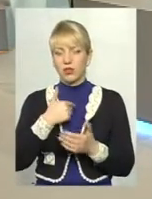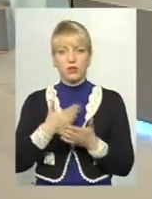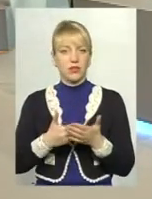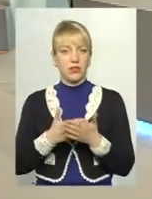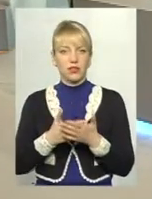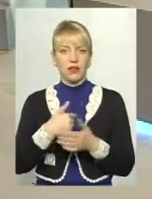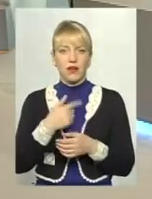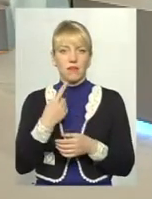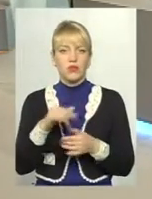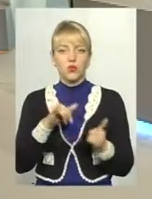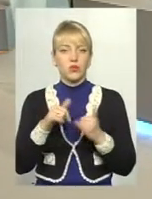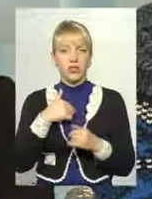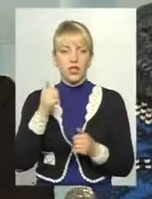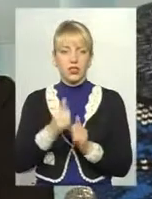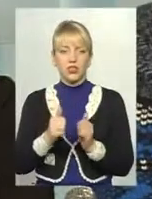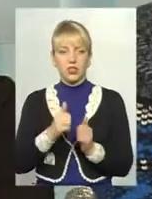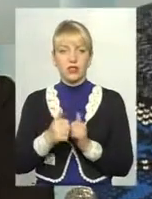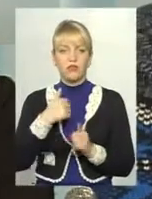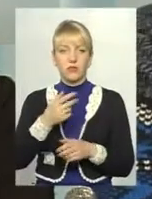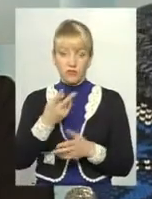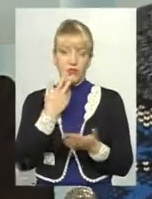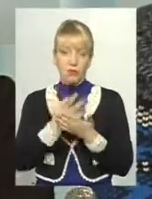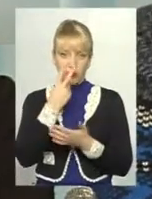наприклад, вже, куди я часто, візьміть Литичев.